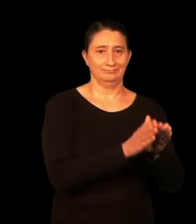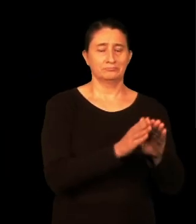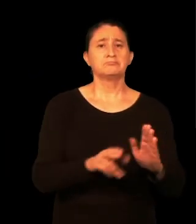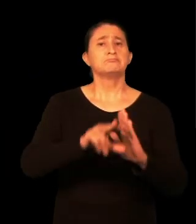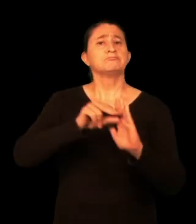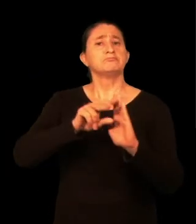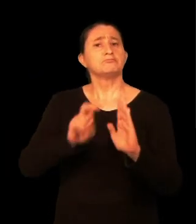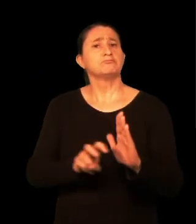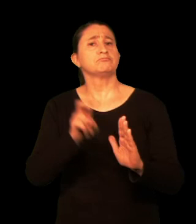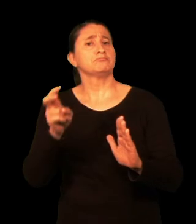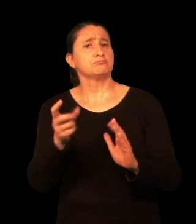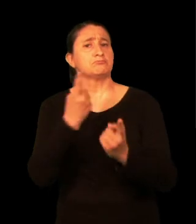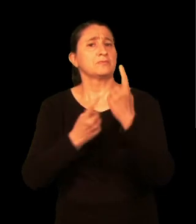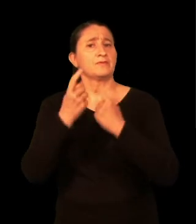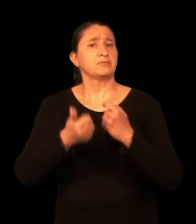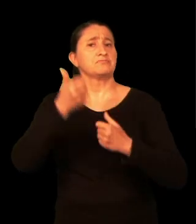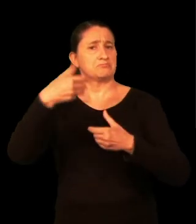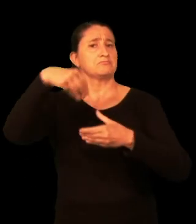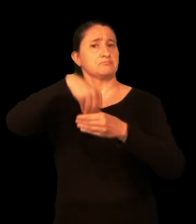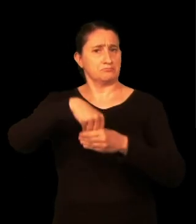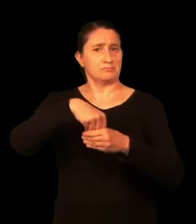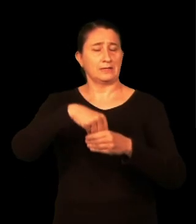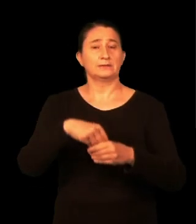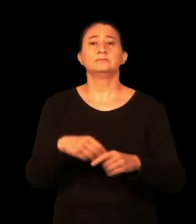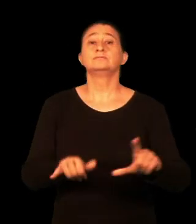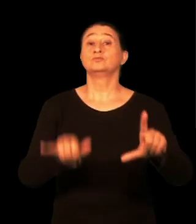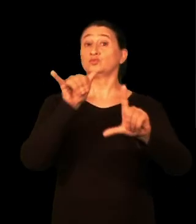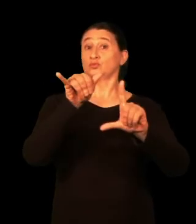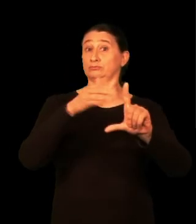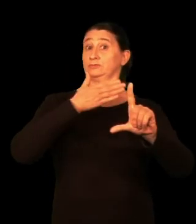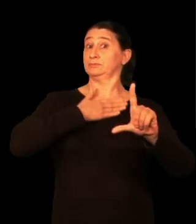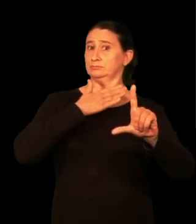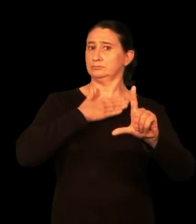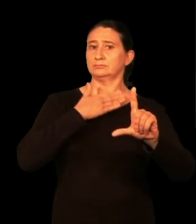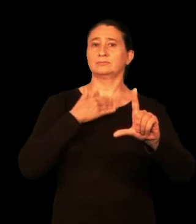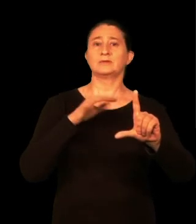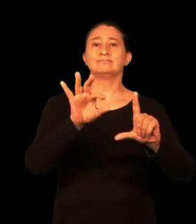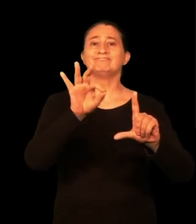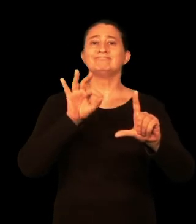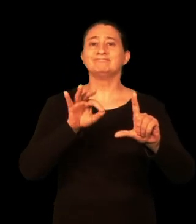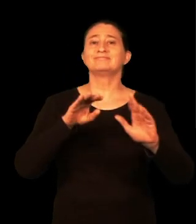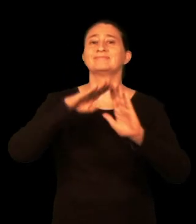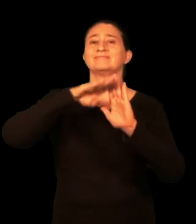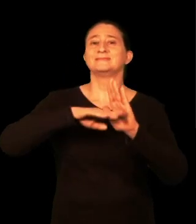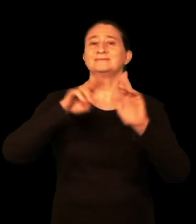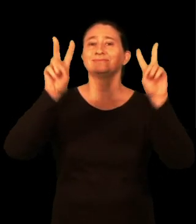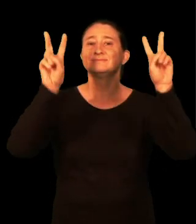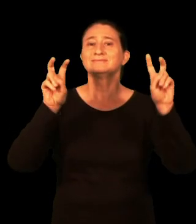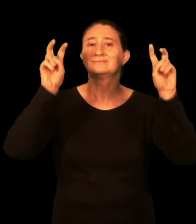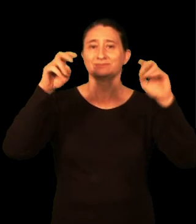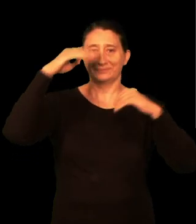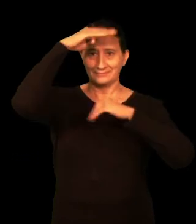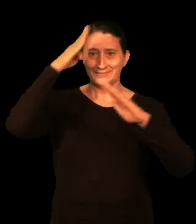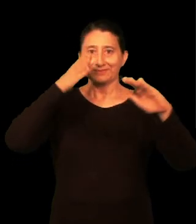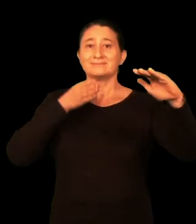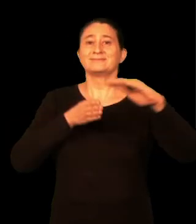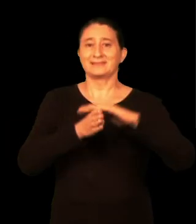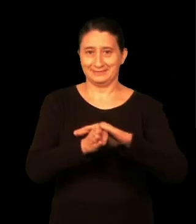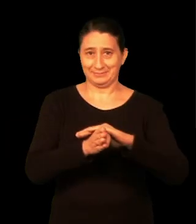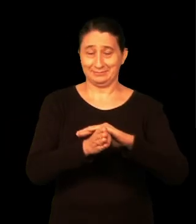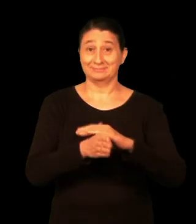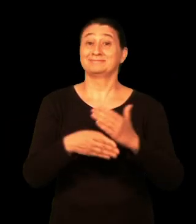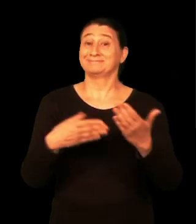Gainera, gure YouTubeko kanalean informazio gehiago duzu, arreta erizgarriaz errendako bideoetan.